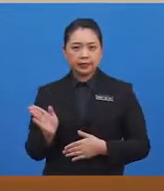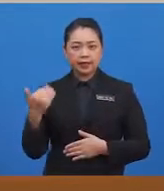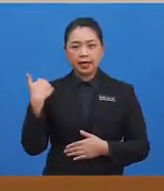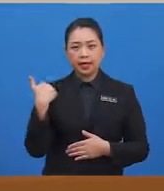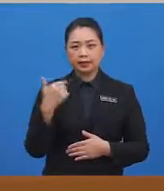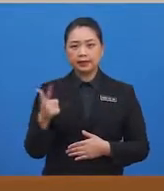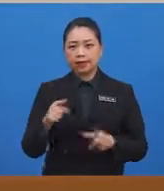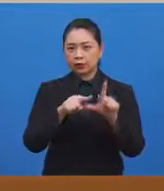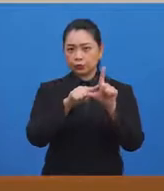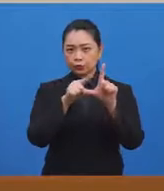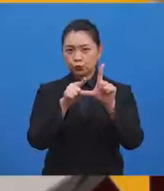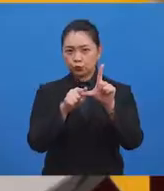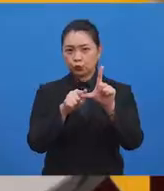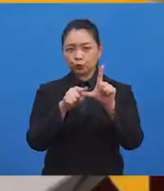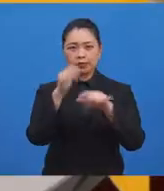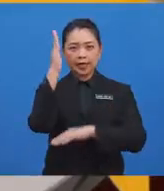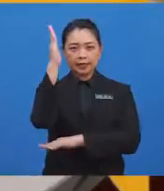sudut tegak.